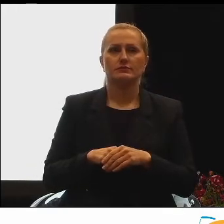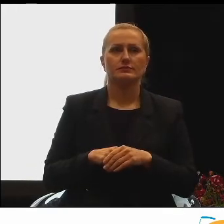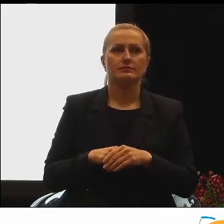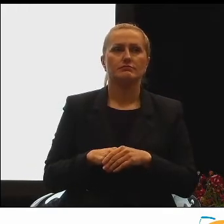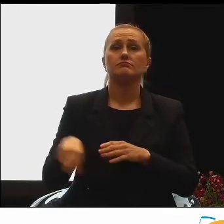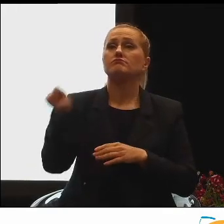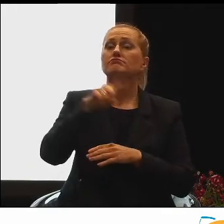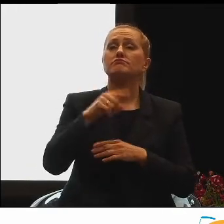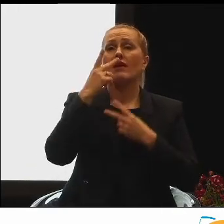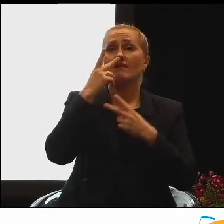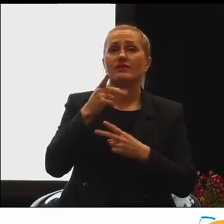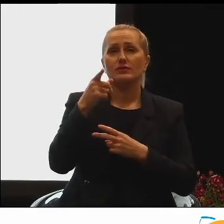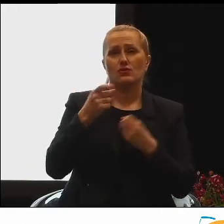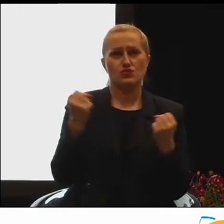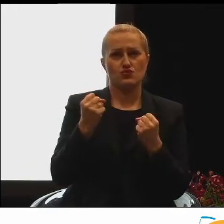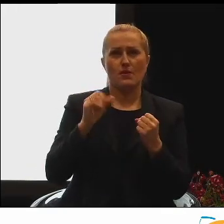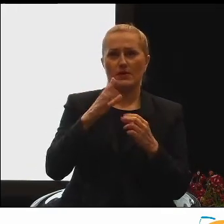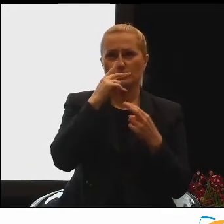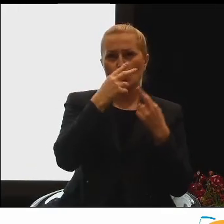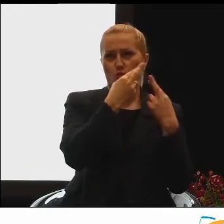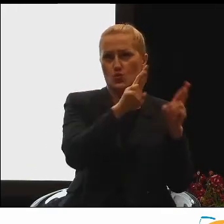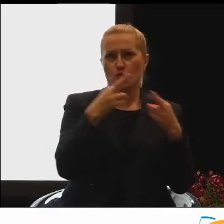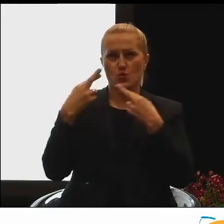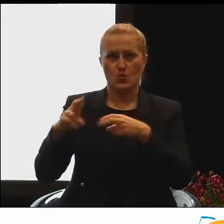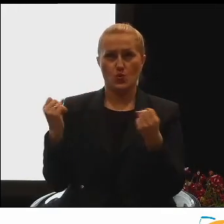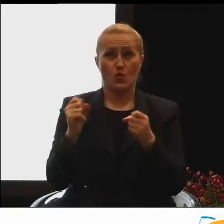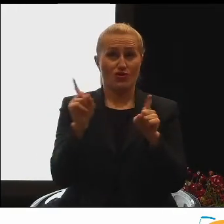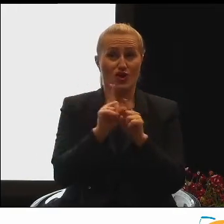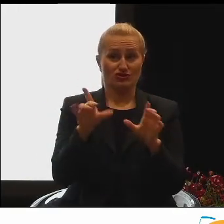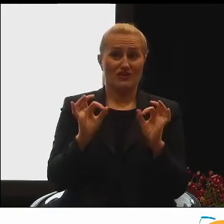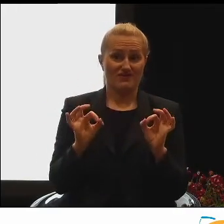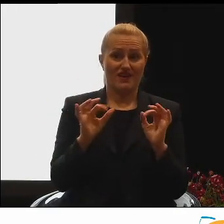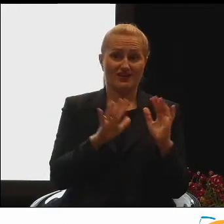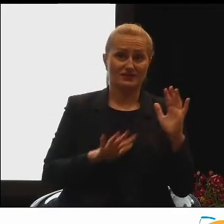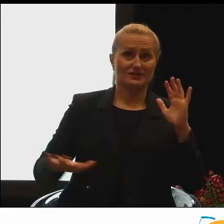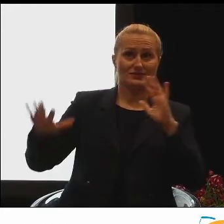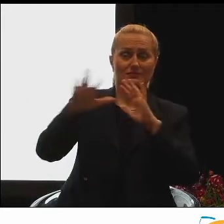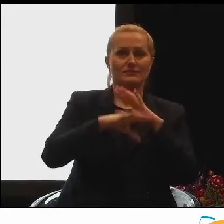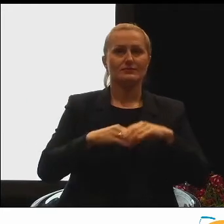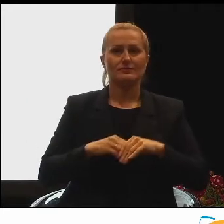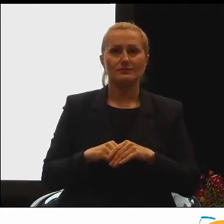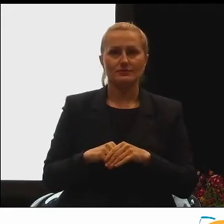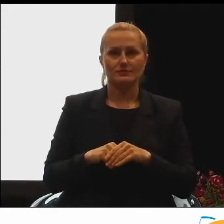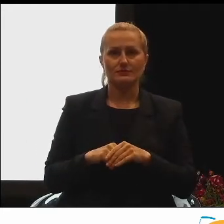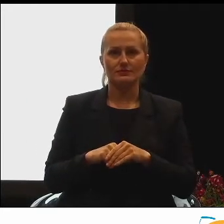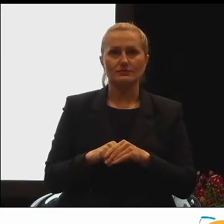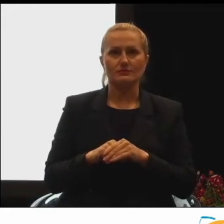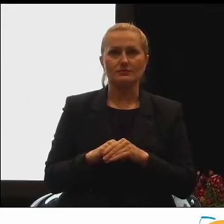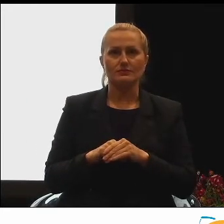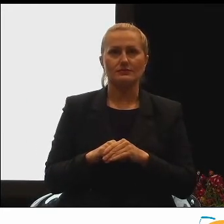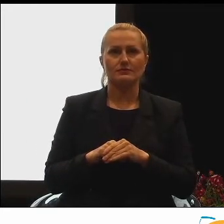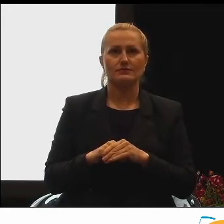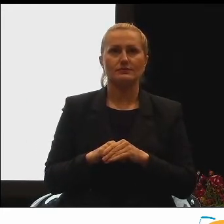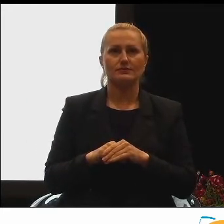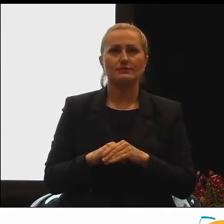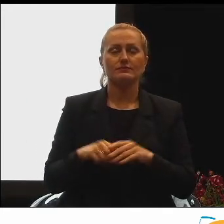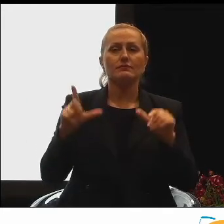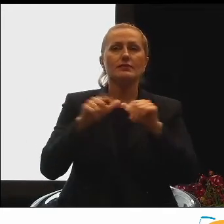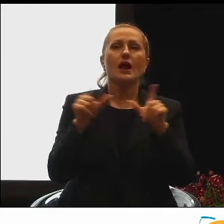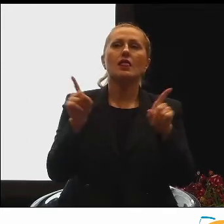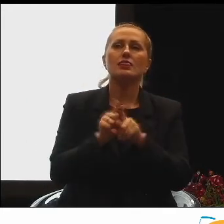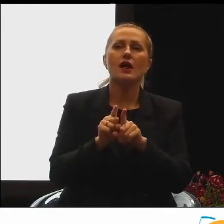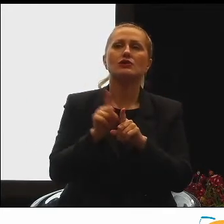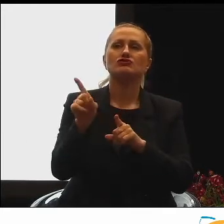Te będą coraz bardziej różnorodne, także w tym wymiarze, ale też w związanej z tą kwestią,